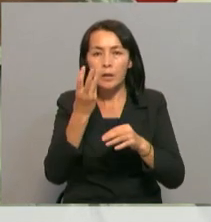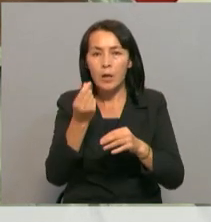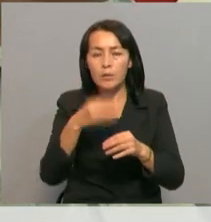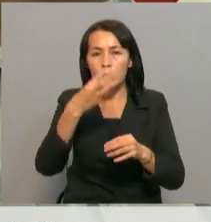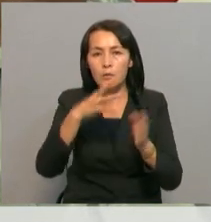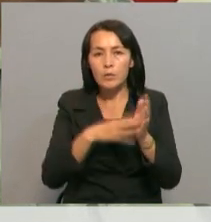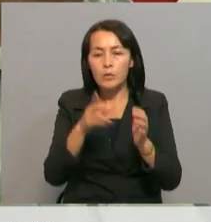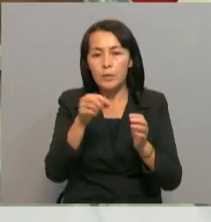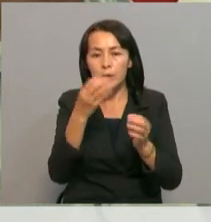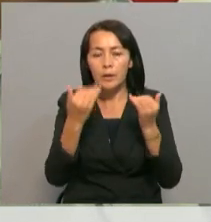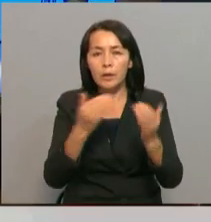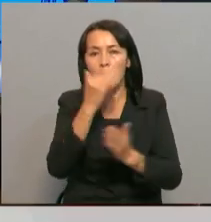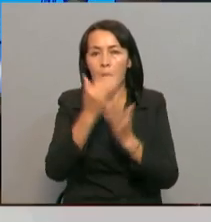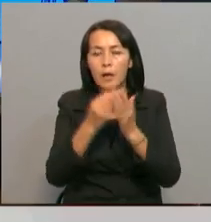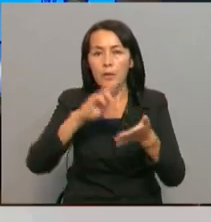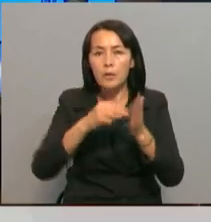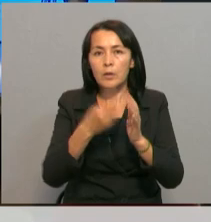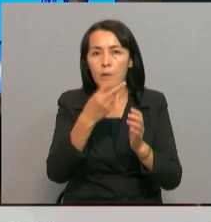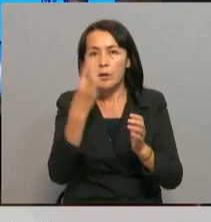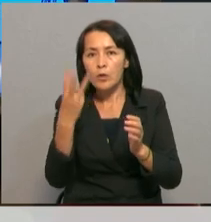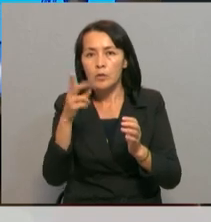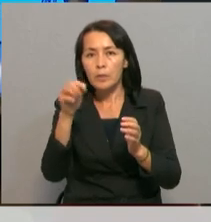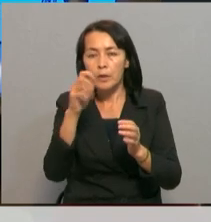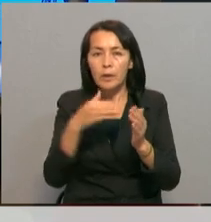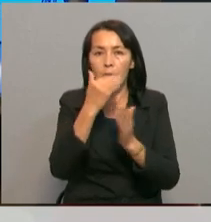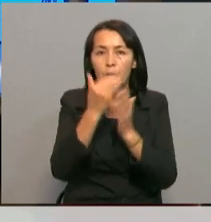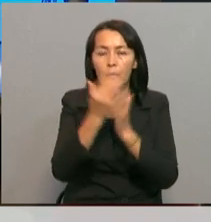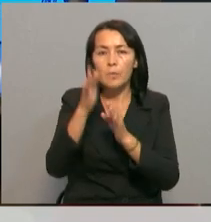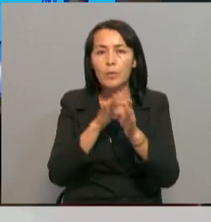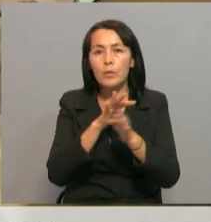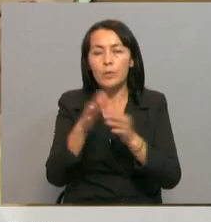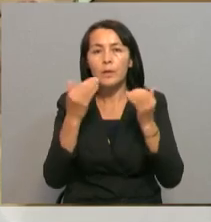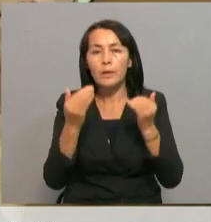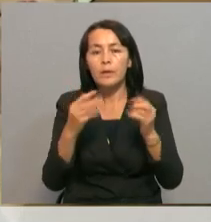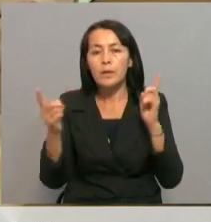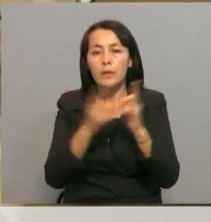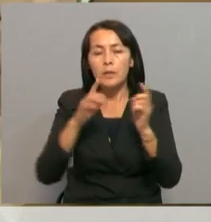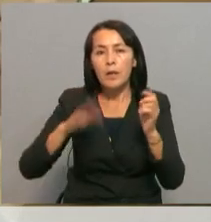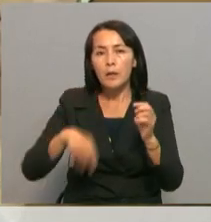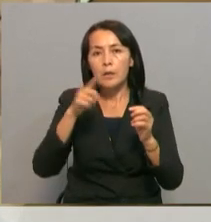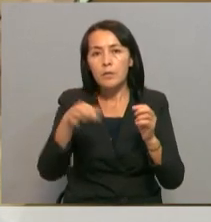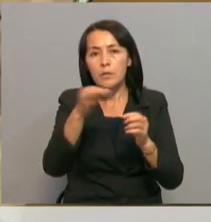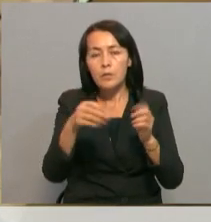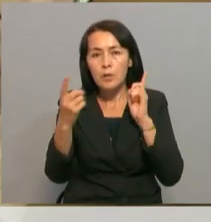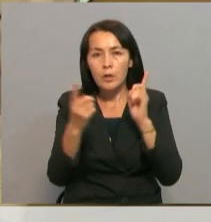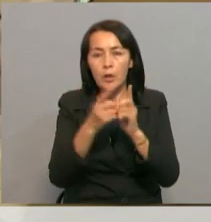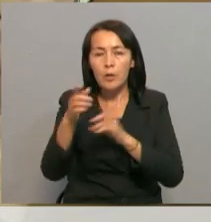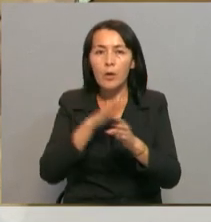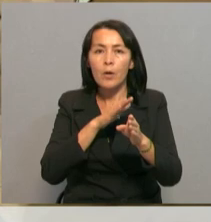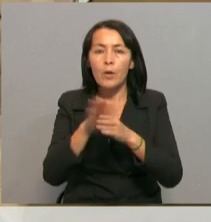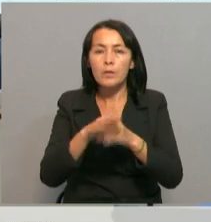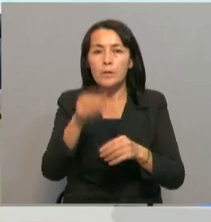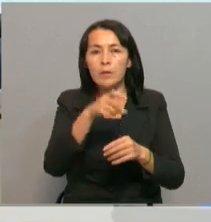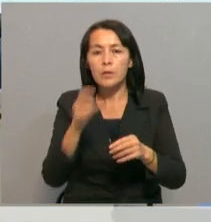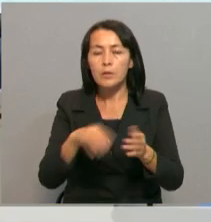көлемі 39 миллиард тенгеде насып, жоспар 2-де 3 миллиард тенгеге артығымен орындалған бұтыр. Кезесуден кейін аймақ башысы жеке қабылда өткізіп,